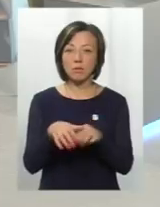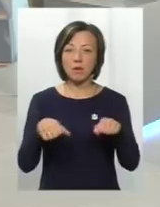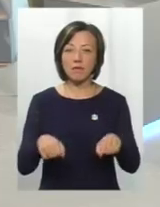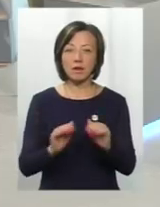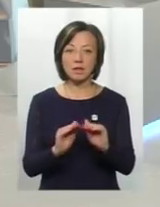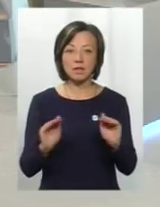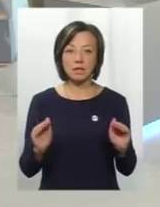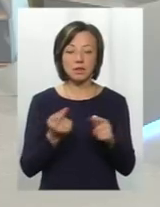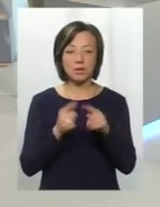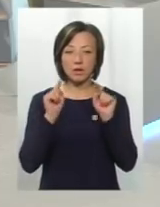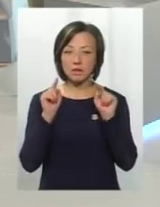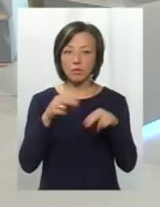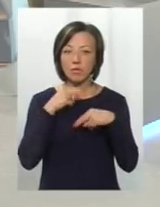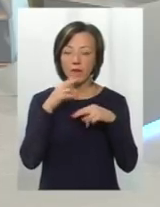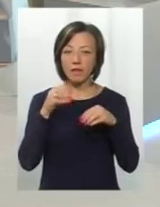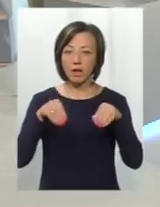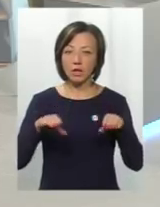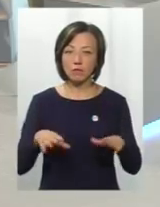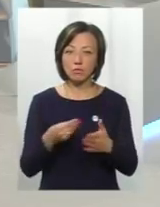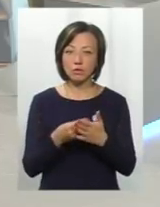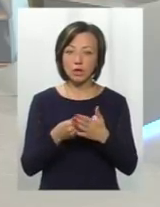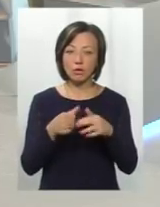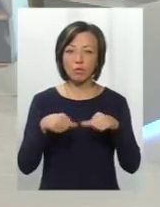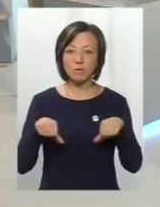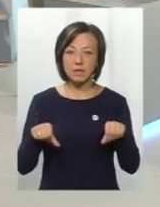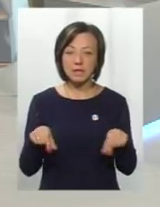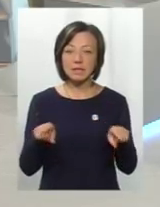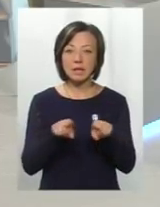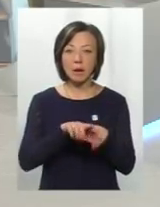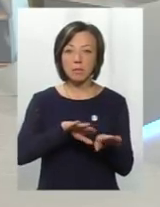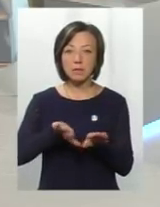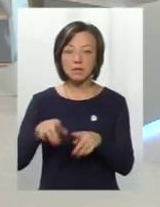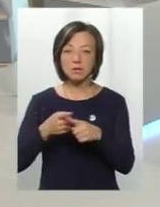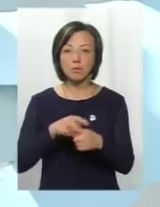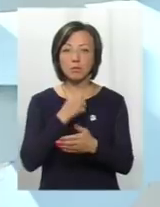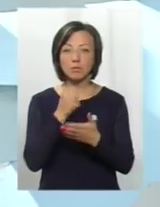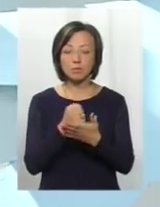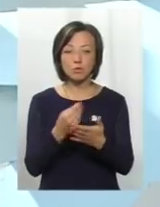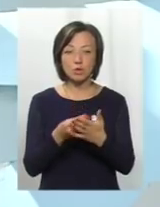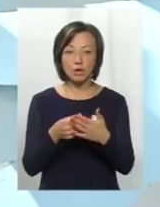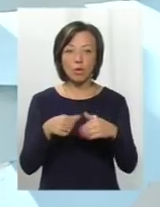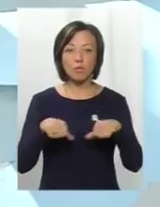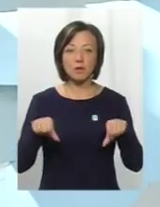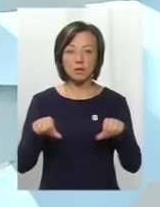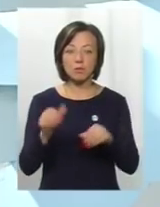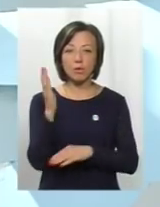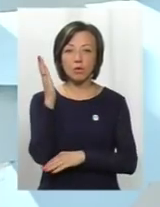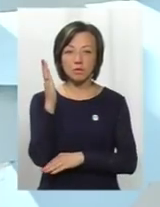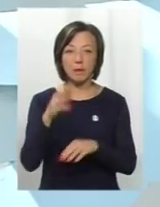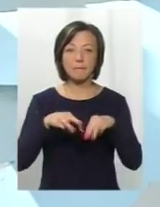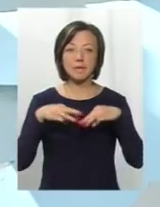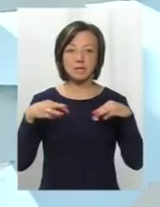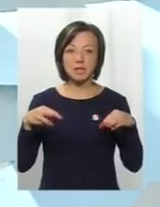би не хотіла акцентувати увагу саме на рішенні бюджетної комісії, так як після того, як прийняла рішення бюджетна комісія, проголосувала